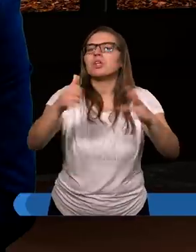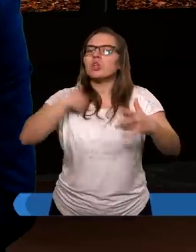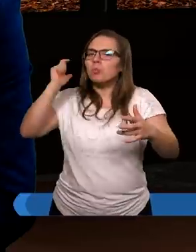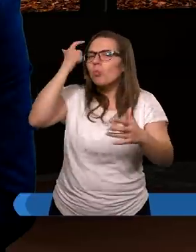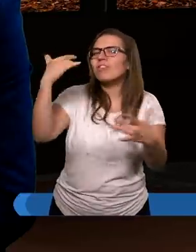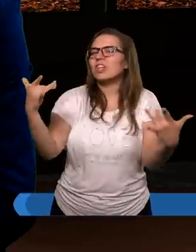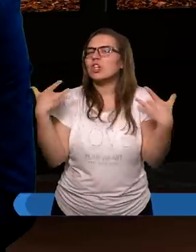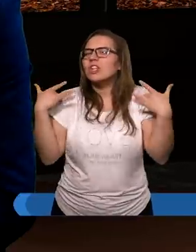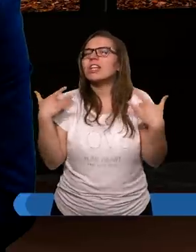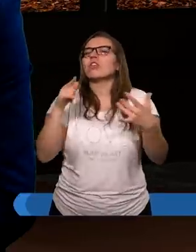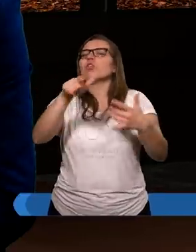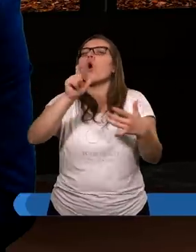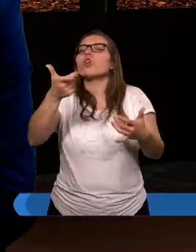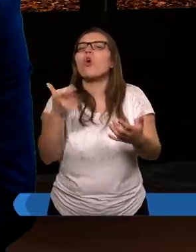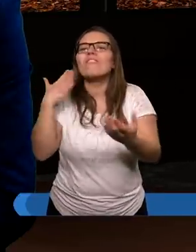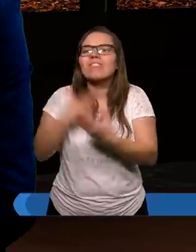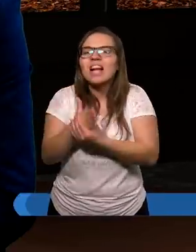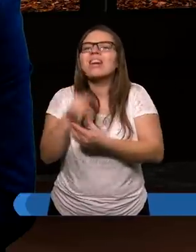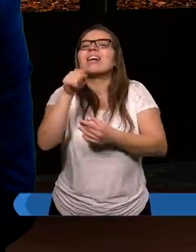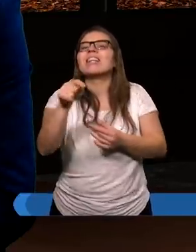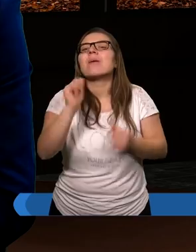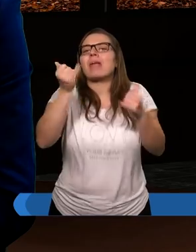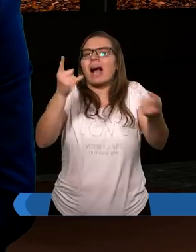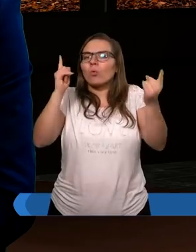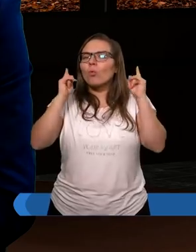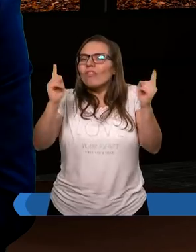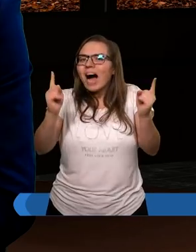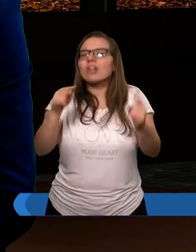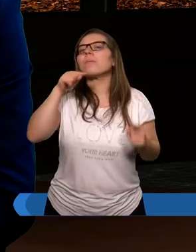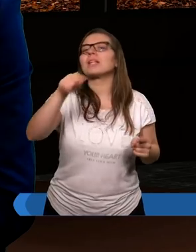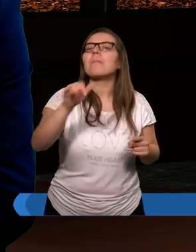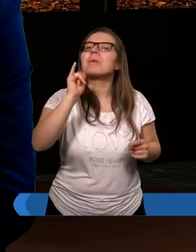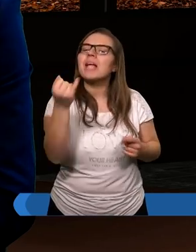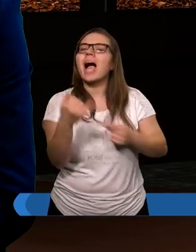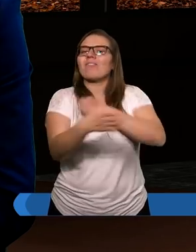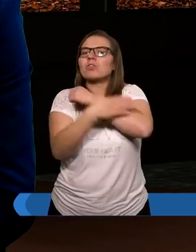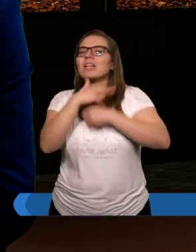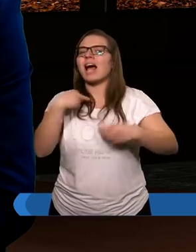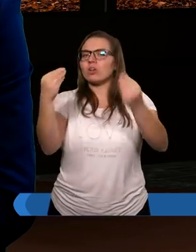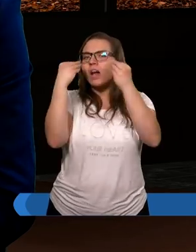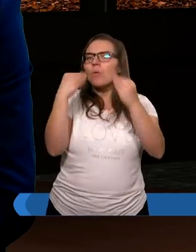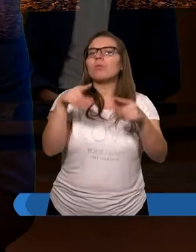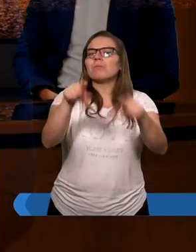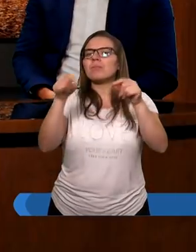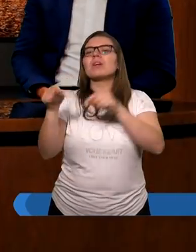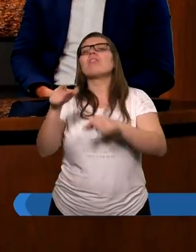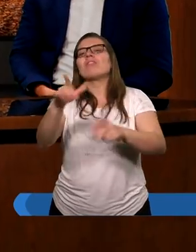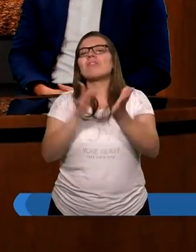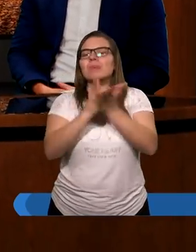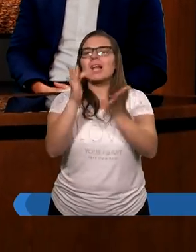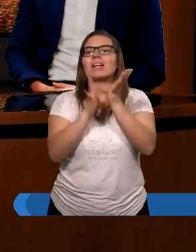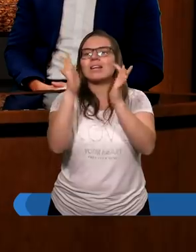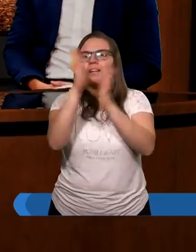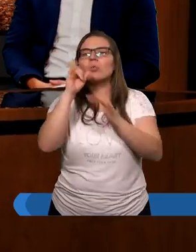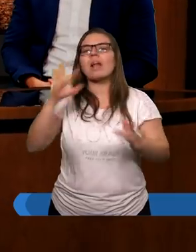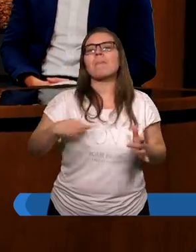żyć tym, w co wierzymy, tym, jak uważamy, tym, jak Ciebie poznaliśmy. W Twoje ręce się oddajemy przez Chrystusa,